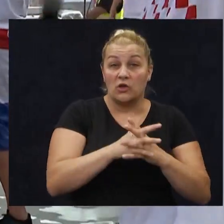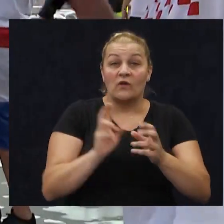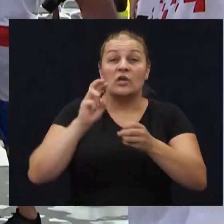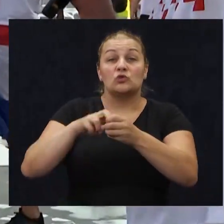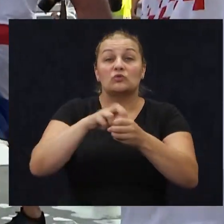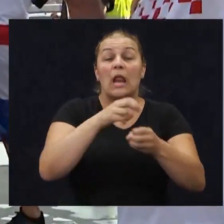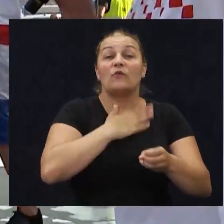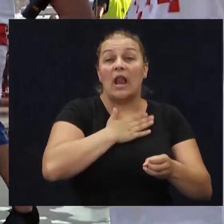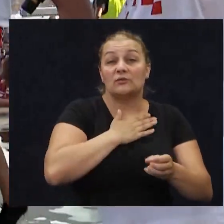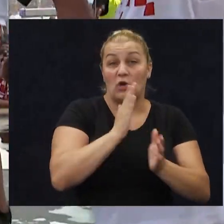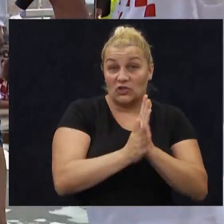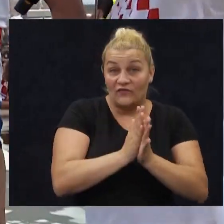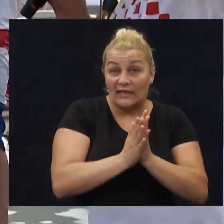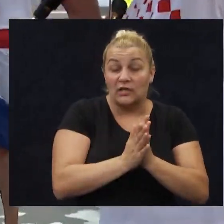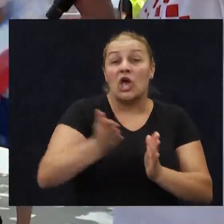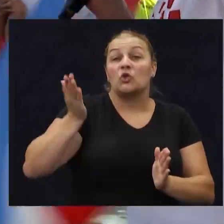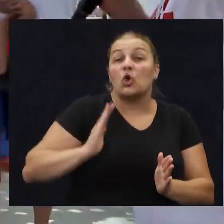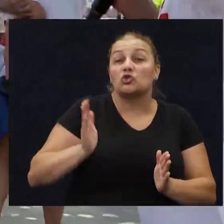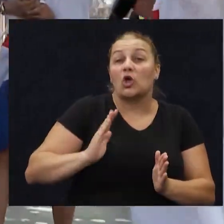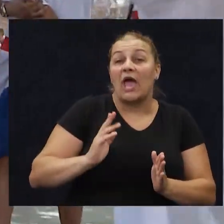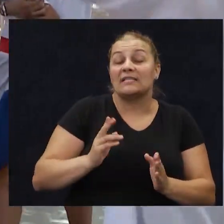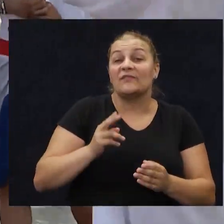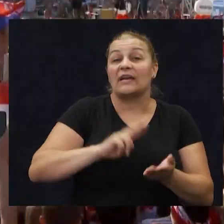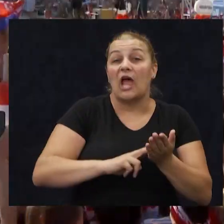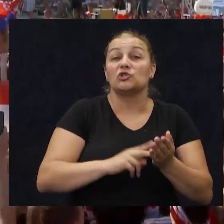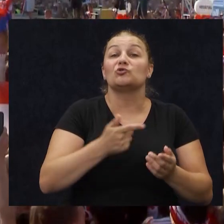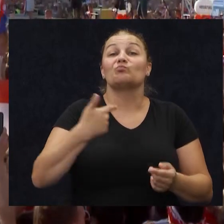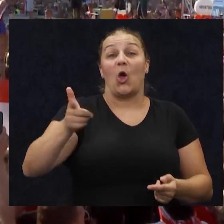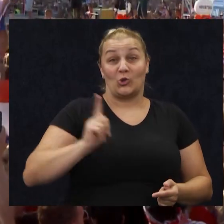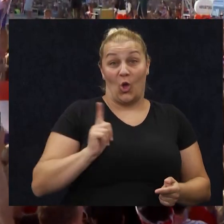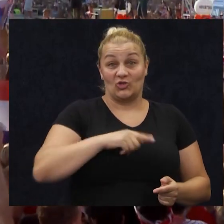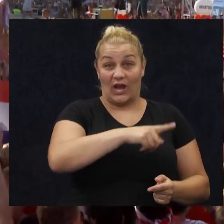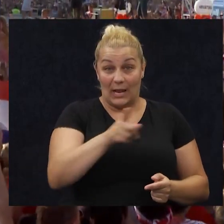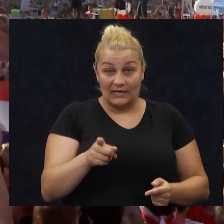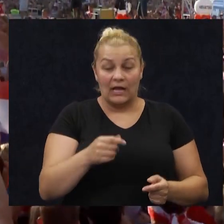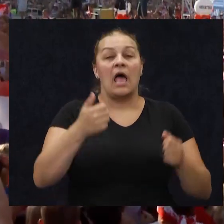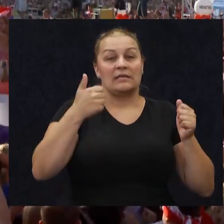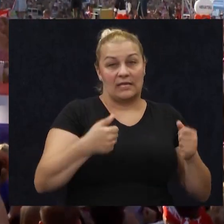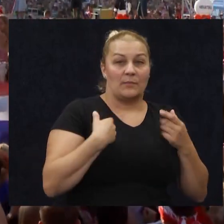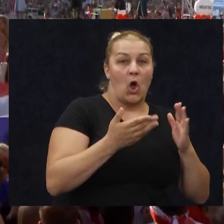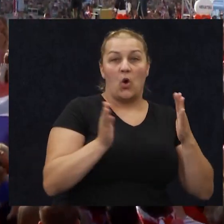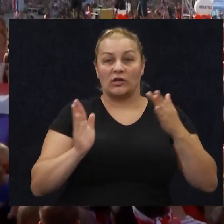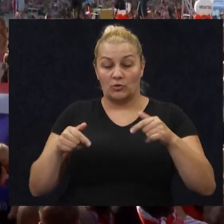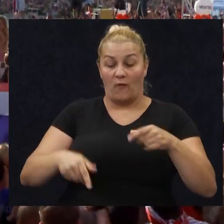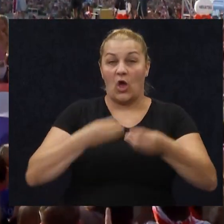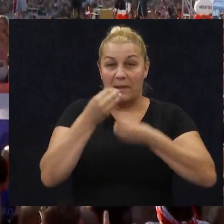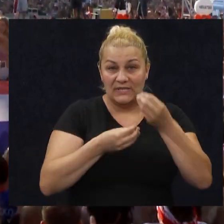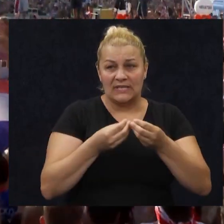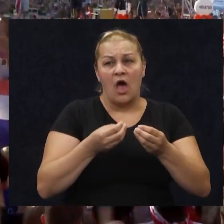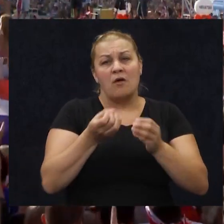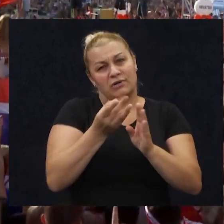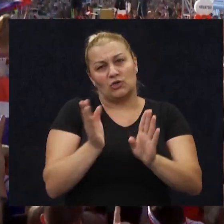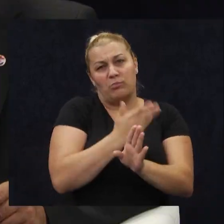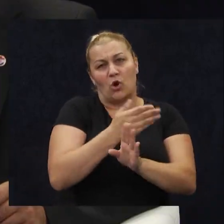naši vatrni na dostojanstven su način dočekali, a mi se sad okrećemo našoj emisiji, proće brzo ovih